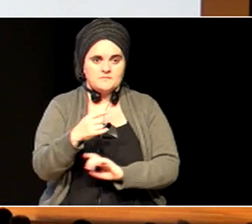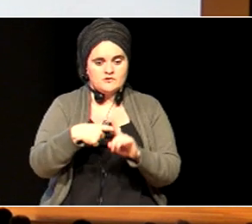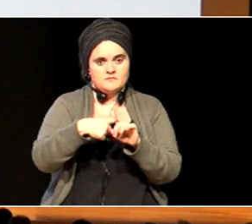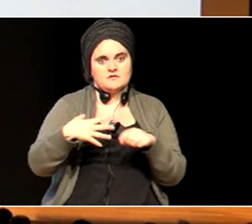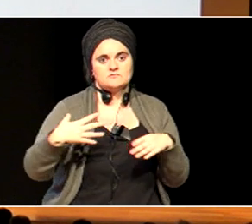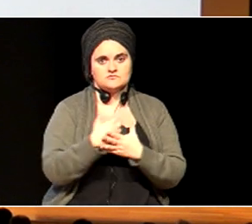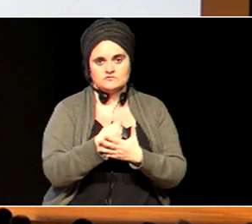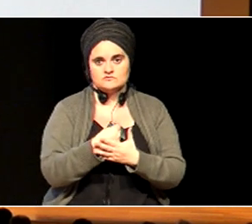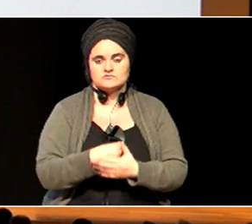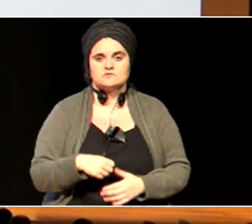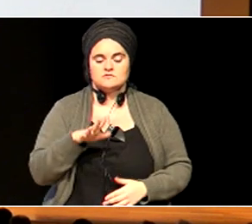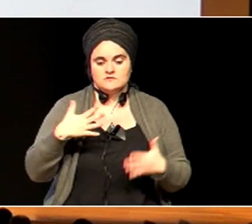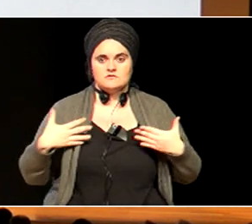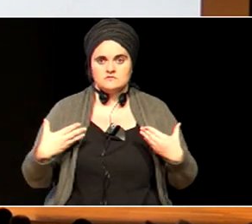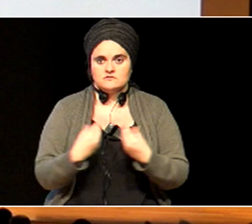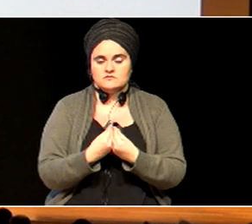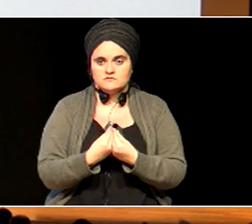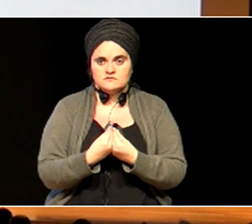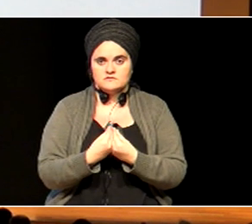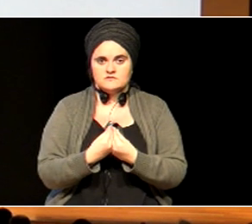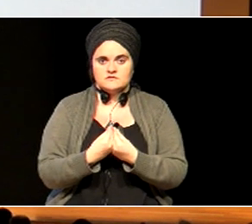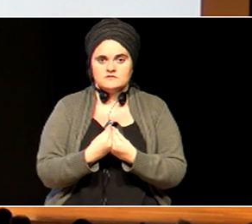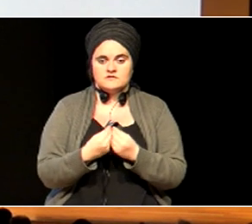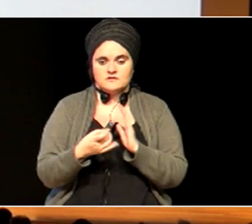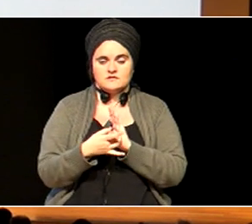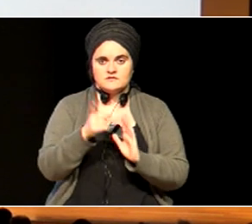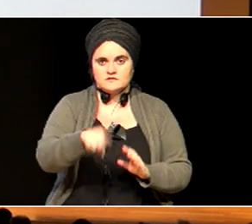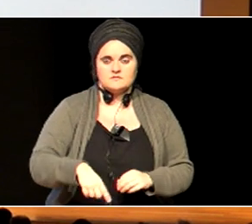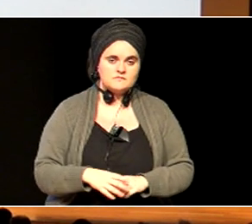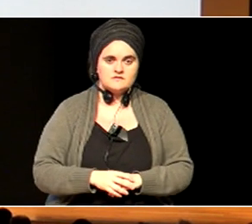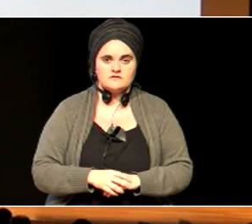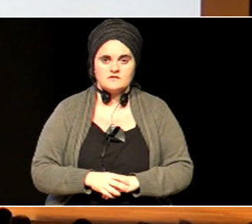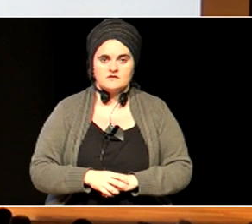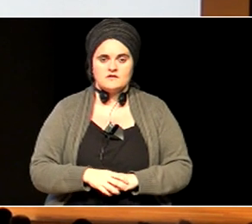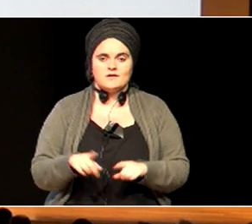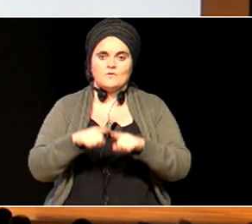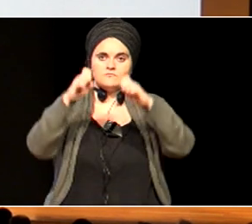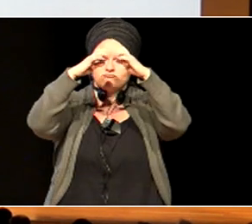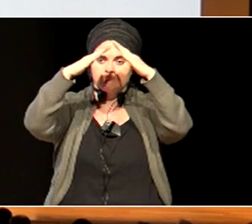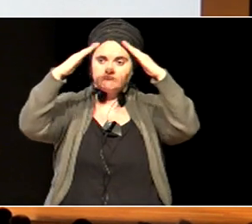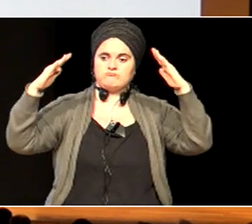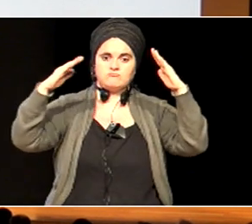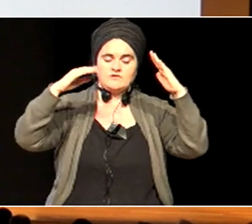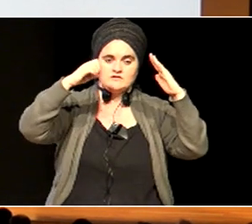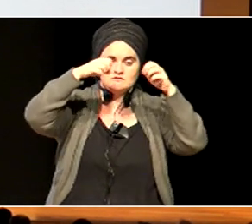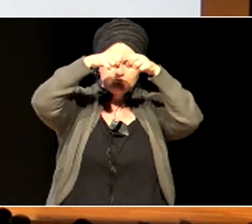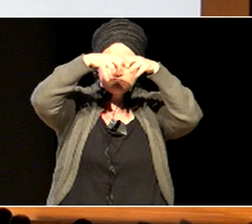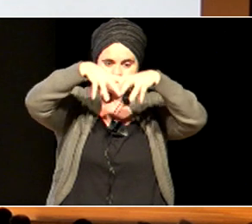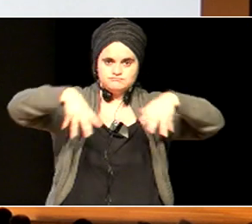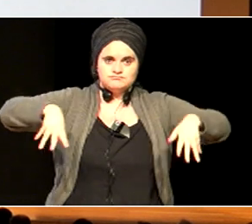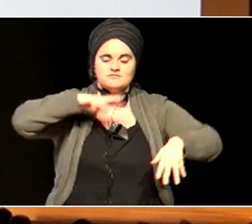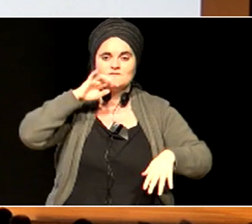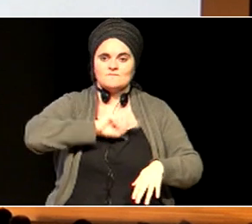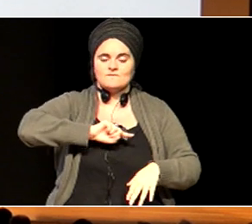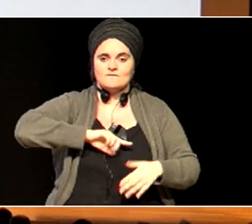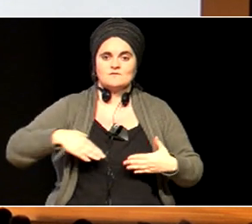pozitiboabea, saldu dut, horrakordioan agertzen da, eta guretzeda, aterkina, eta hortik datozen balioak eta hor